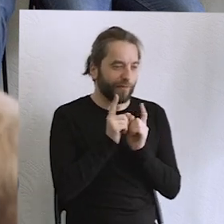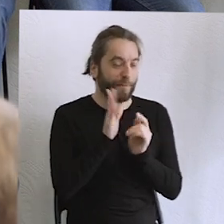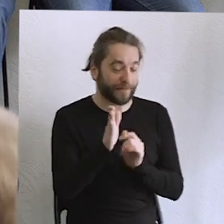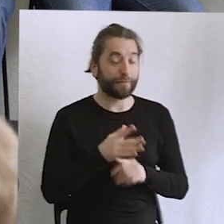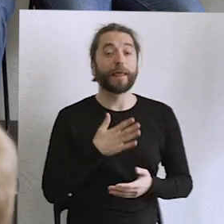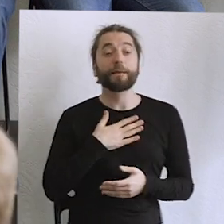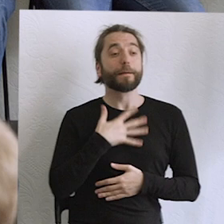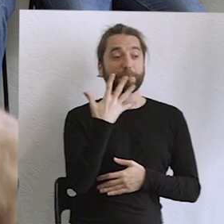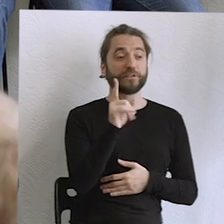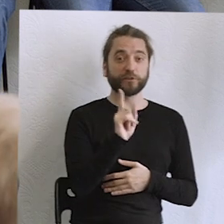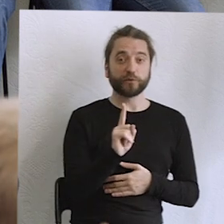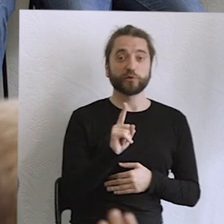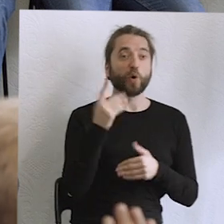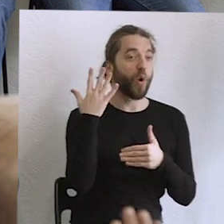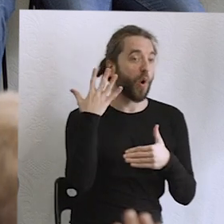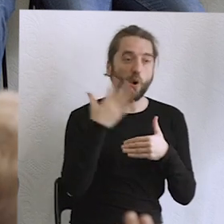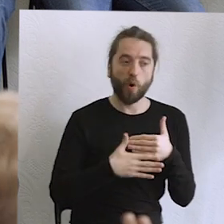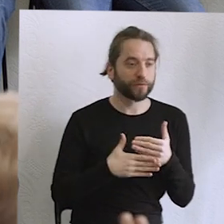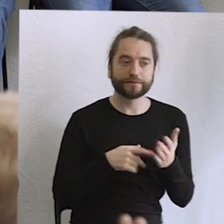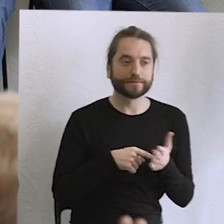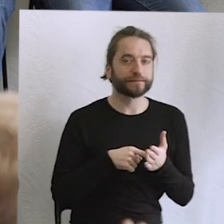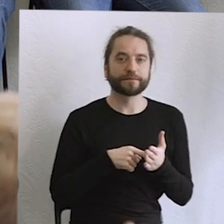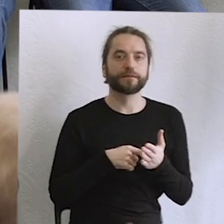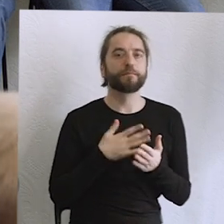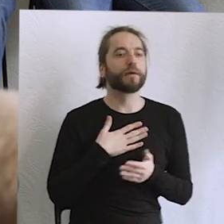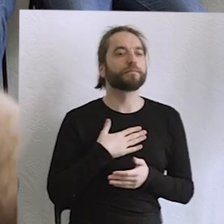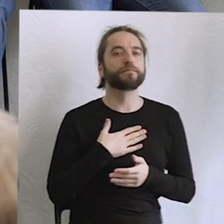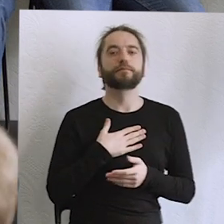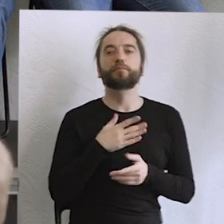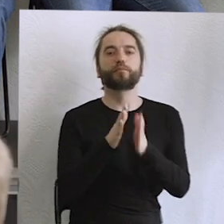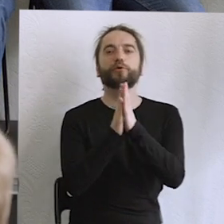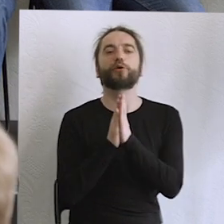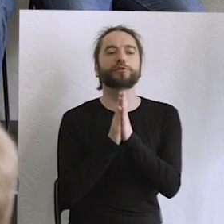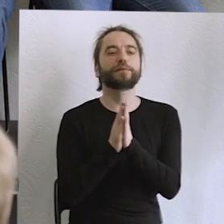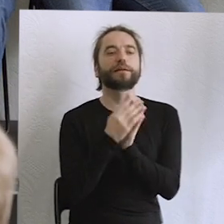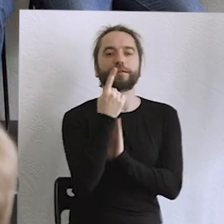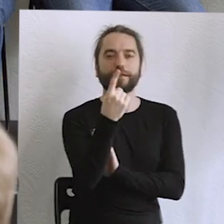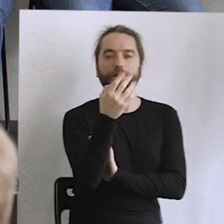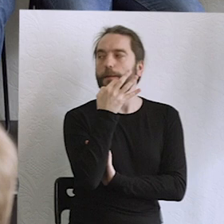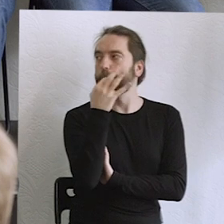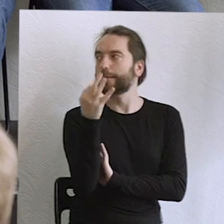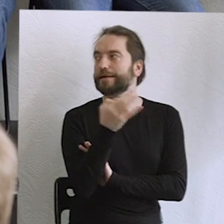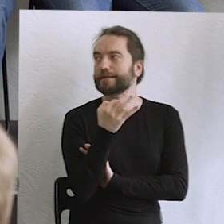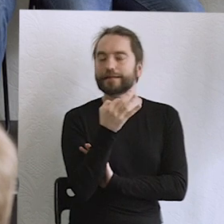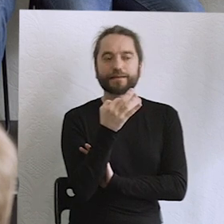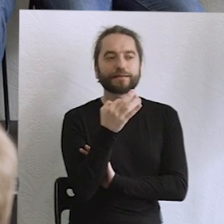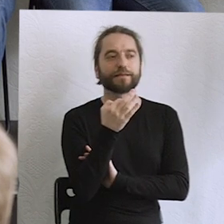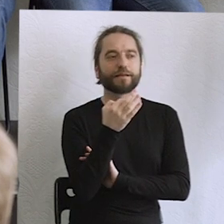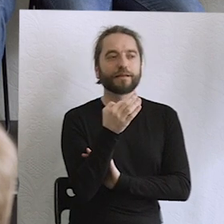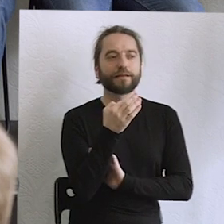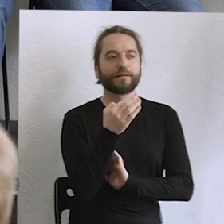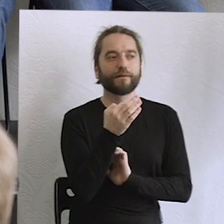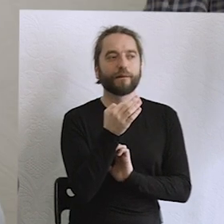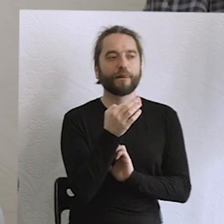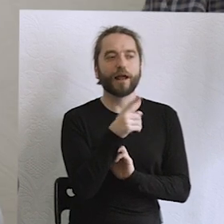pięć minut do końca, więc zmierzam do końca. Mam taki apel o jedno jeszcze pytanie, właśnie szczególnie do osób,